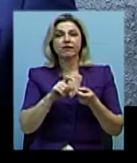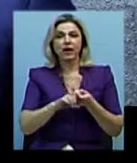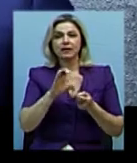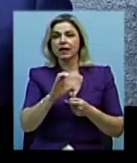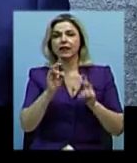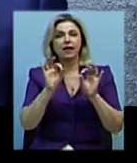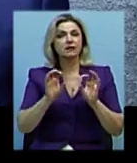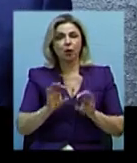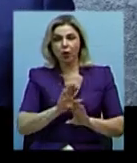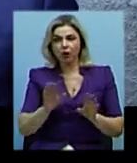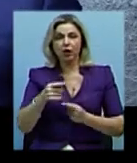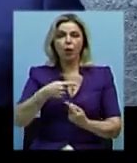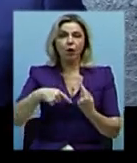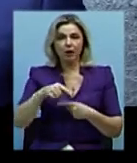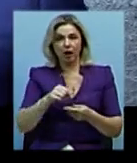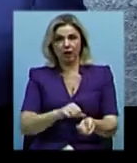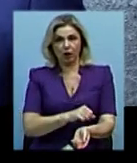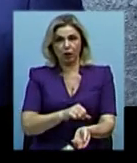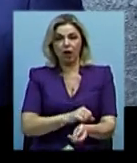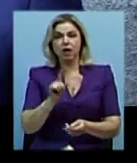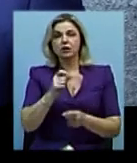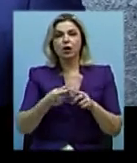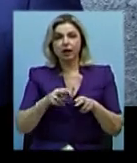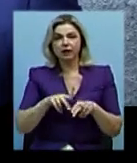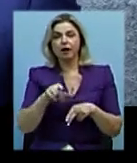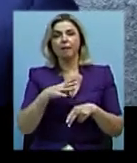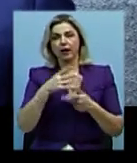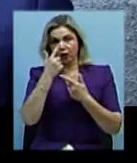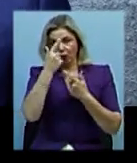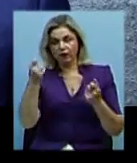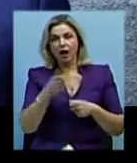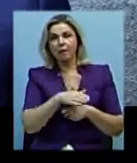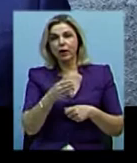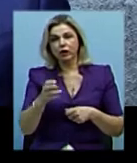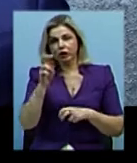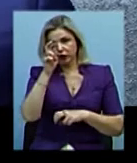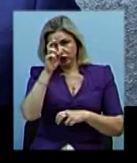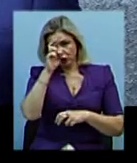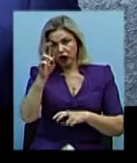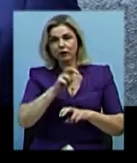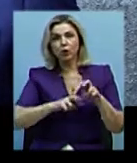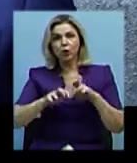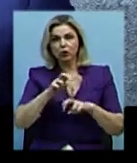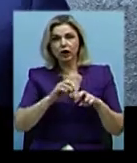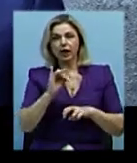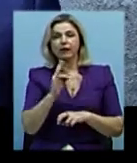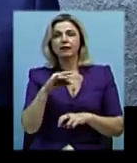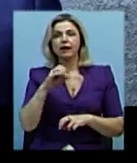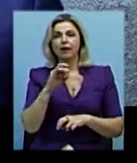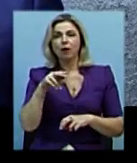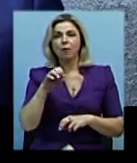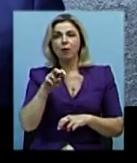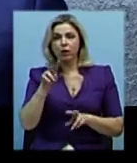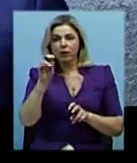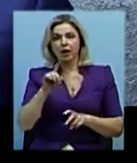незаконним обігом наркотичних засобів, за що в нього він був оголошений в міждержавний розшук по Інтерполу, і що стояло